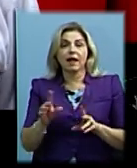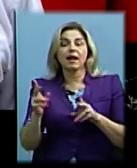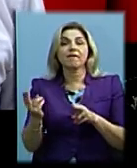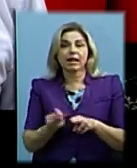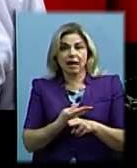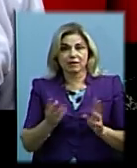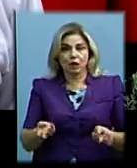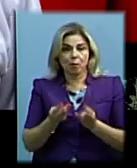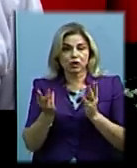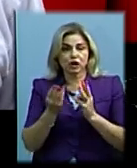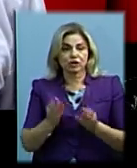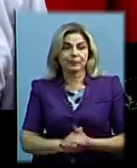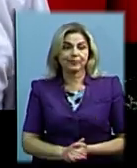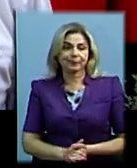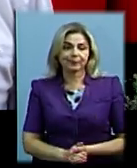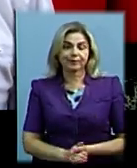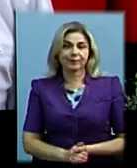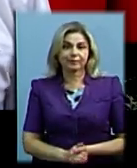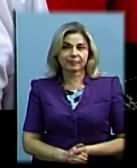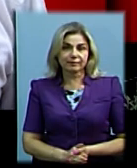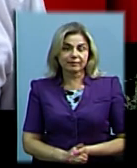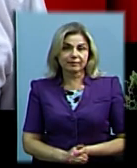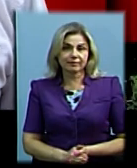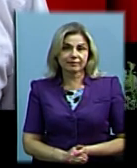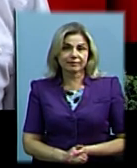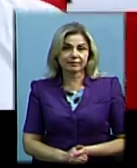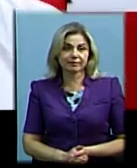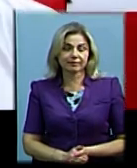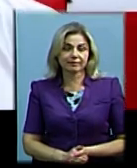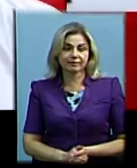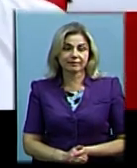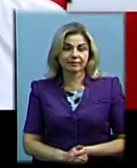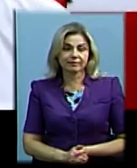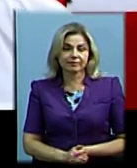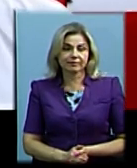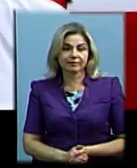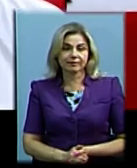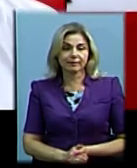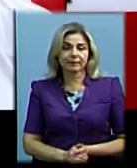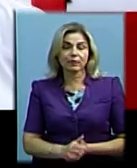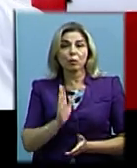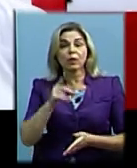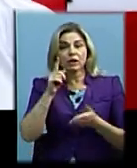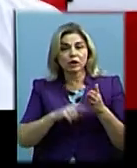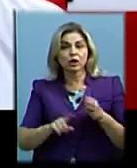захищені на життя і визиття наших громадян. був очарування, буде здійснюватись